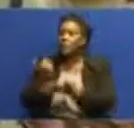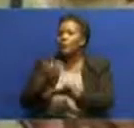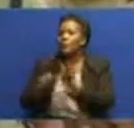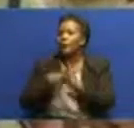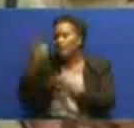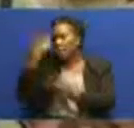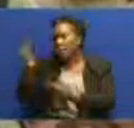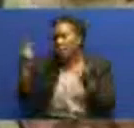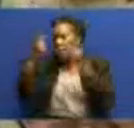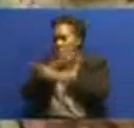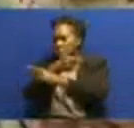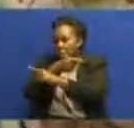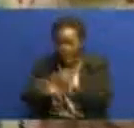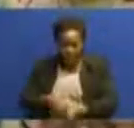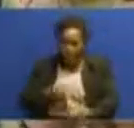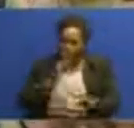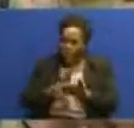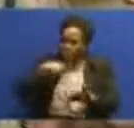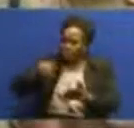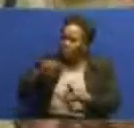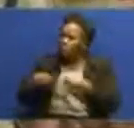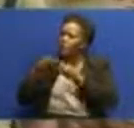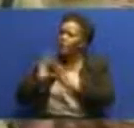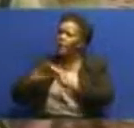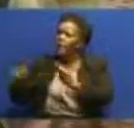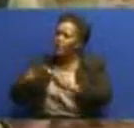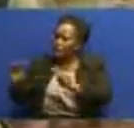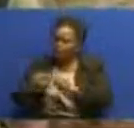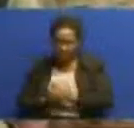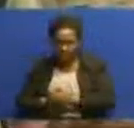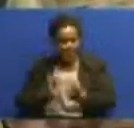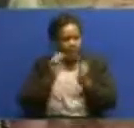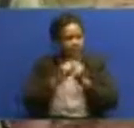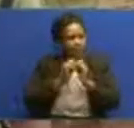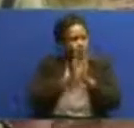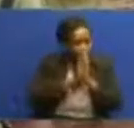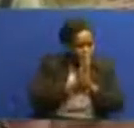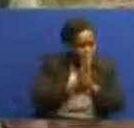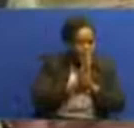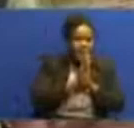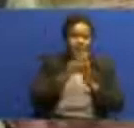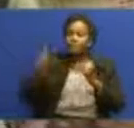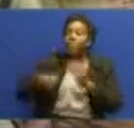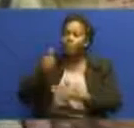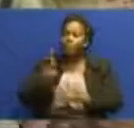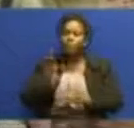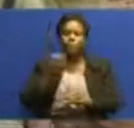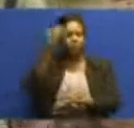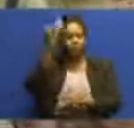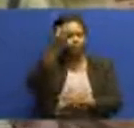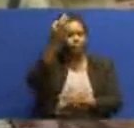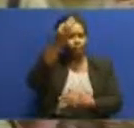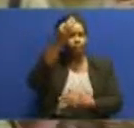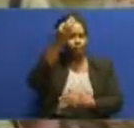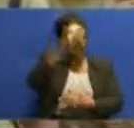kama ni elimu tumetowa elimu ya kutosha habari ya mambo ya dini viongozi wa dini omezungumza ya kutosha